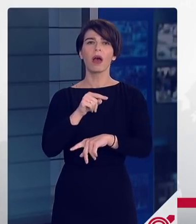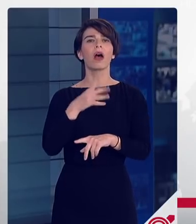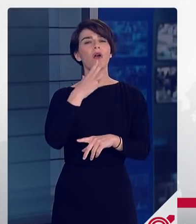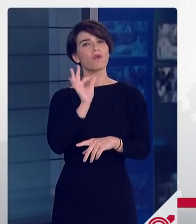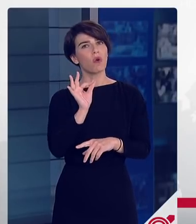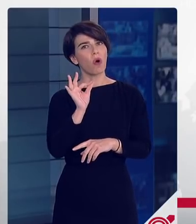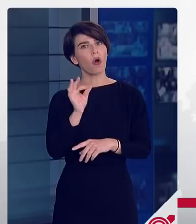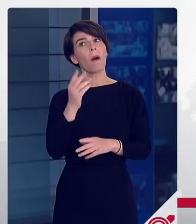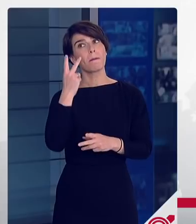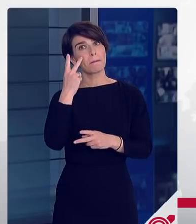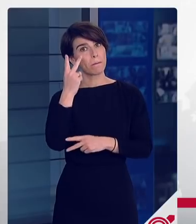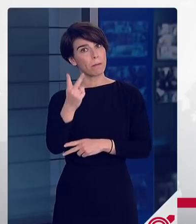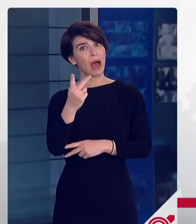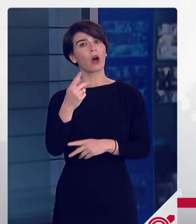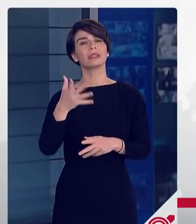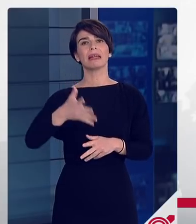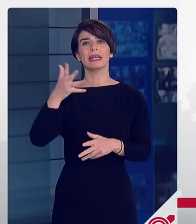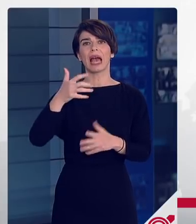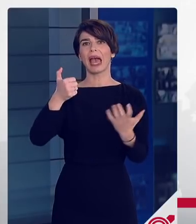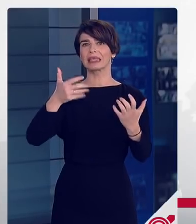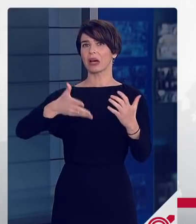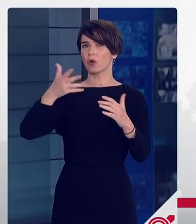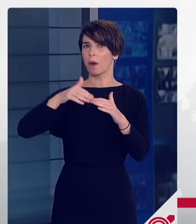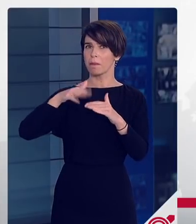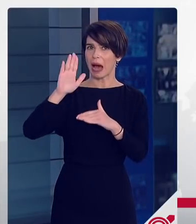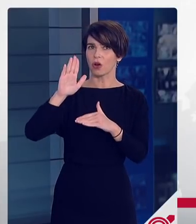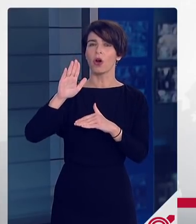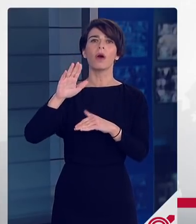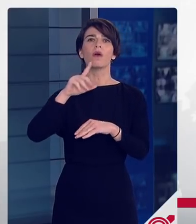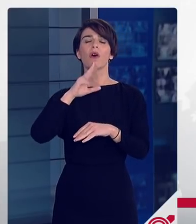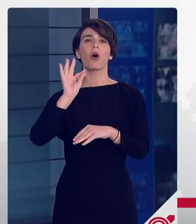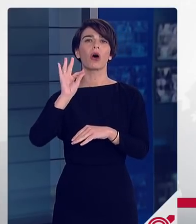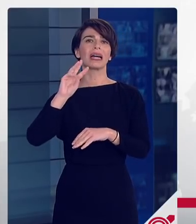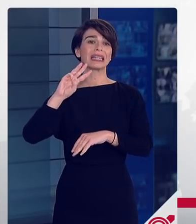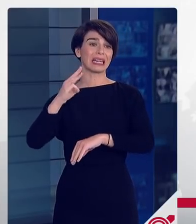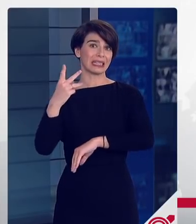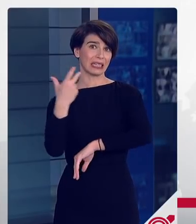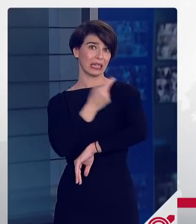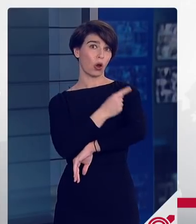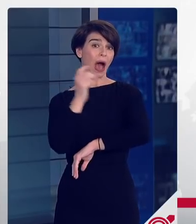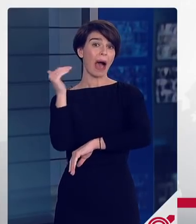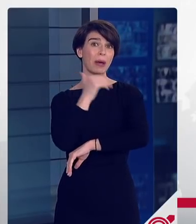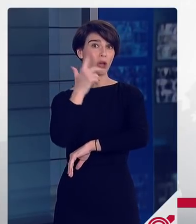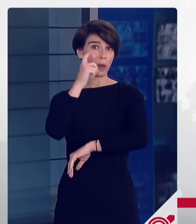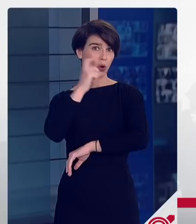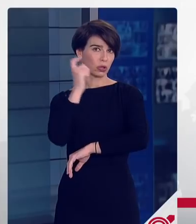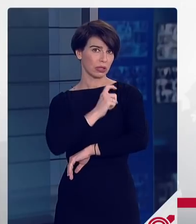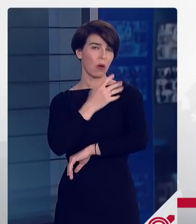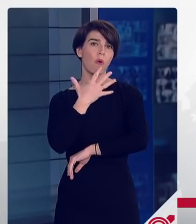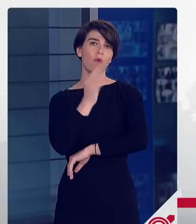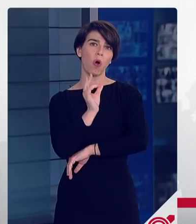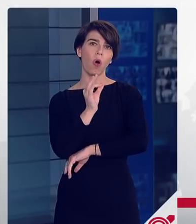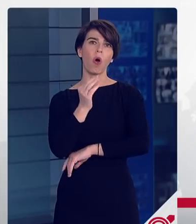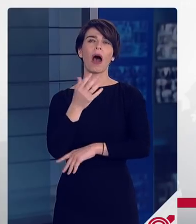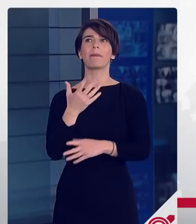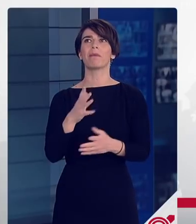αντιστήχως έχουμε δει ότι στις ηλικίες άνω των 60 ετών που η αναμνηστική δόση έγινε μέσως υποχρεωτική καθώς δεν υπάρχουν